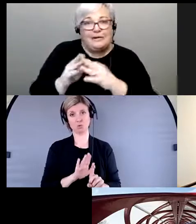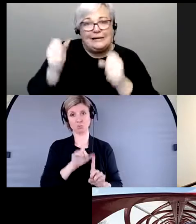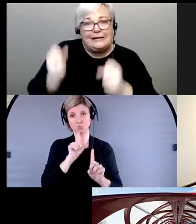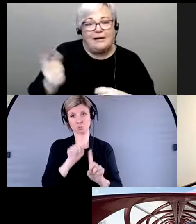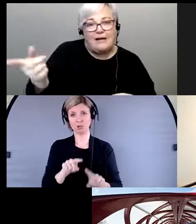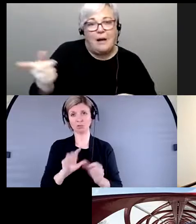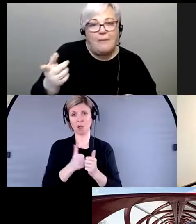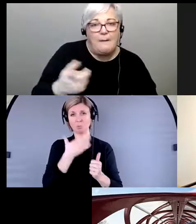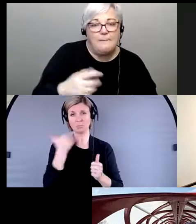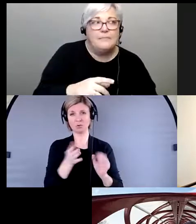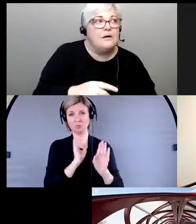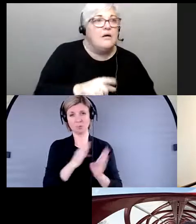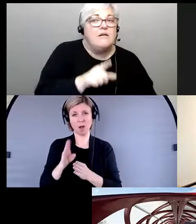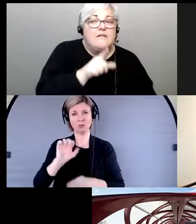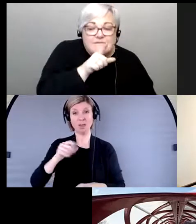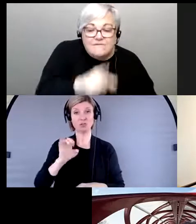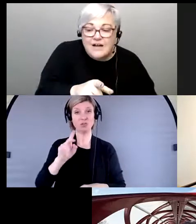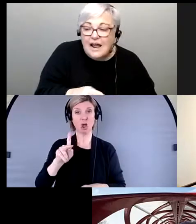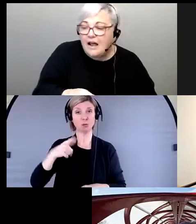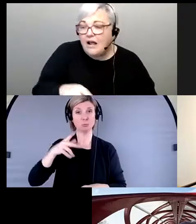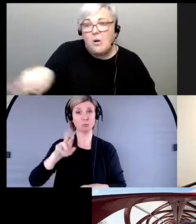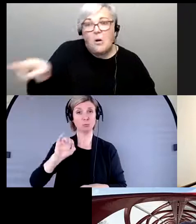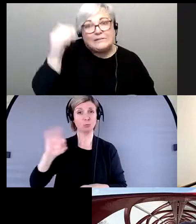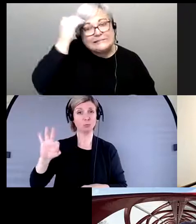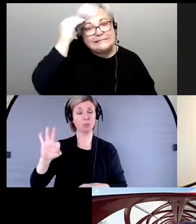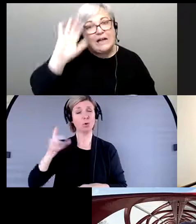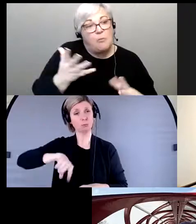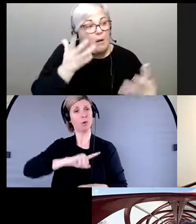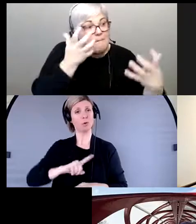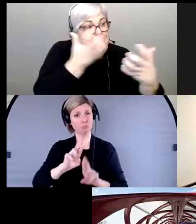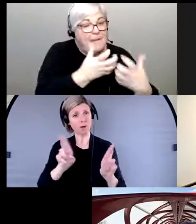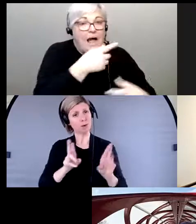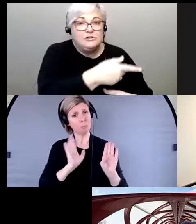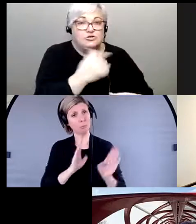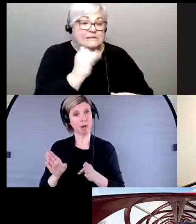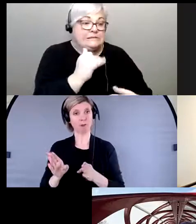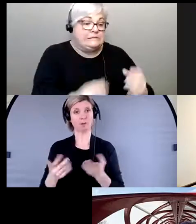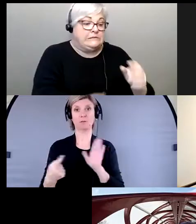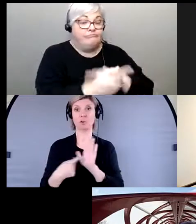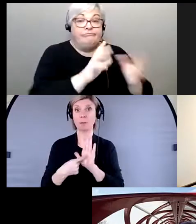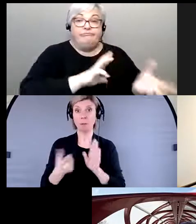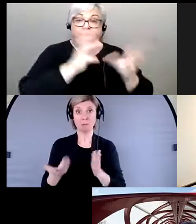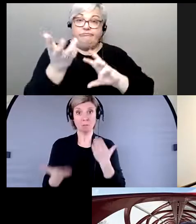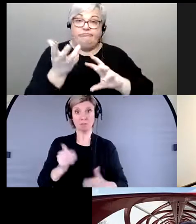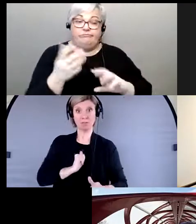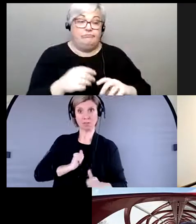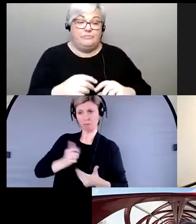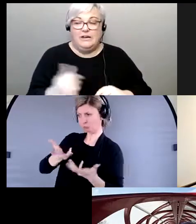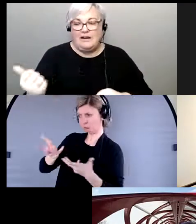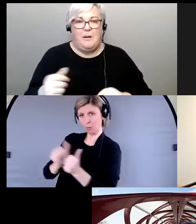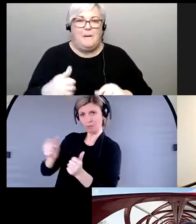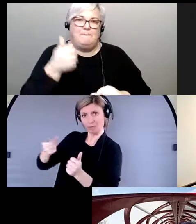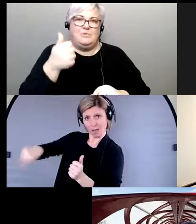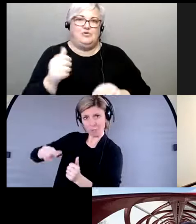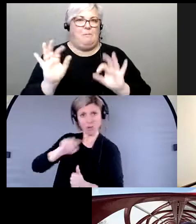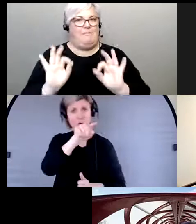vraiment à voir des façons de répondre aux situations de crise de façon plus efficace et